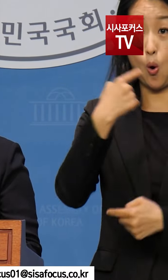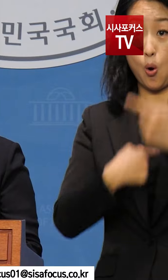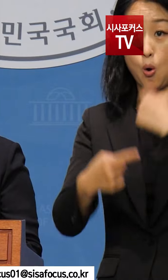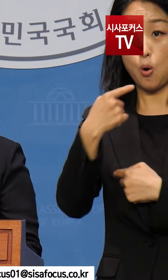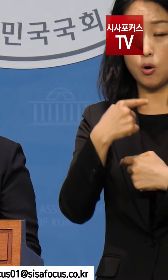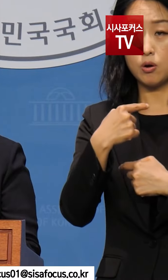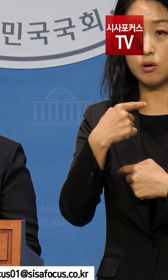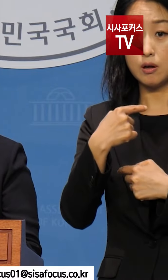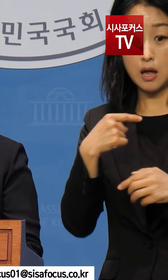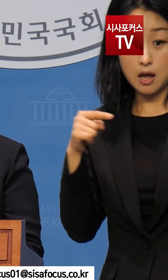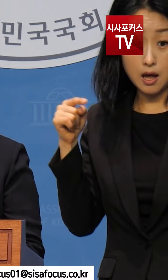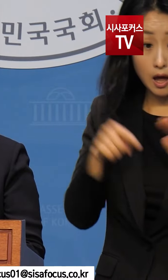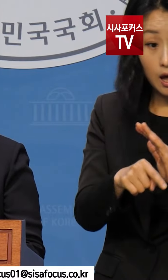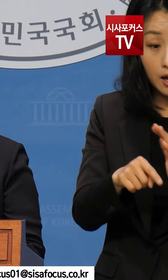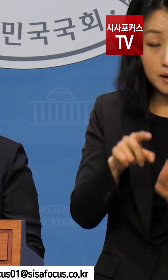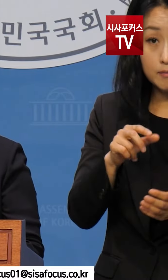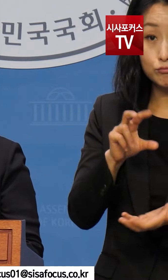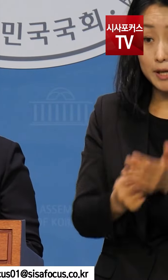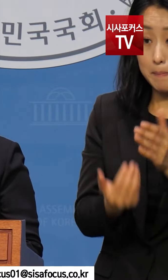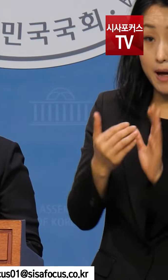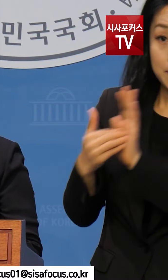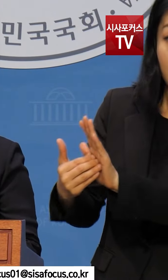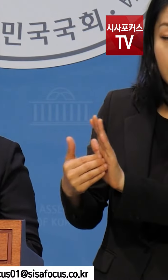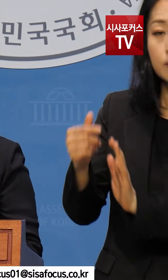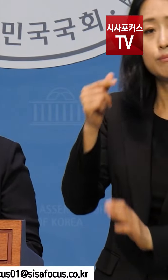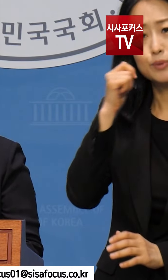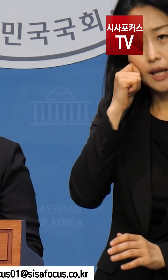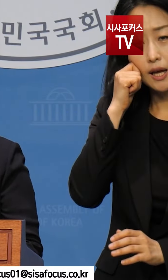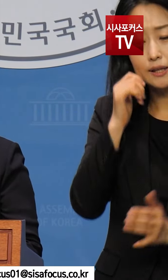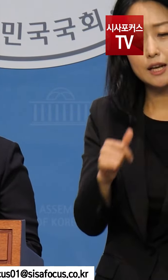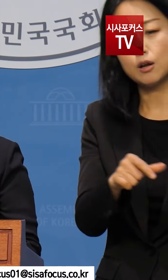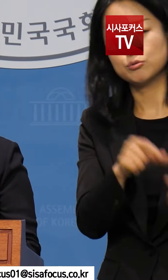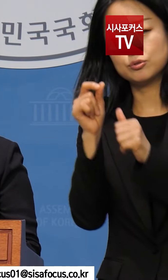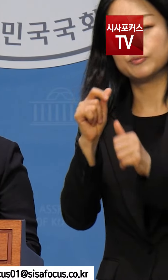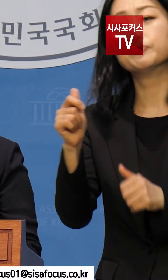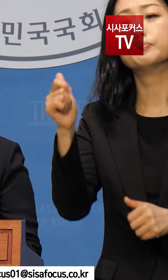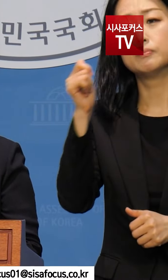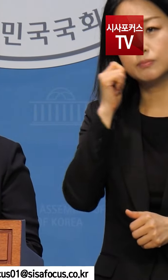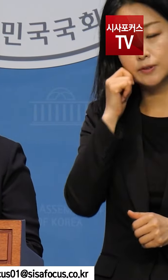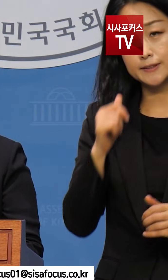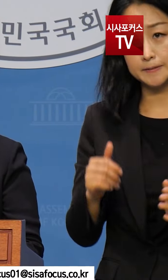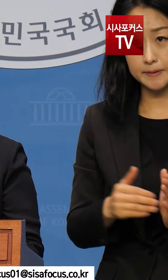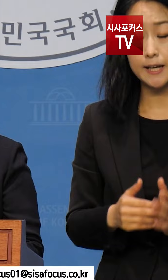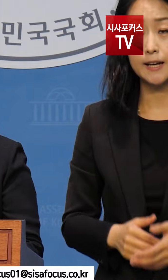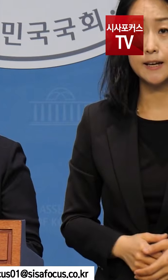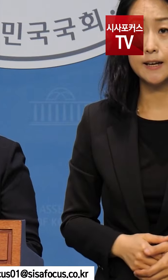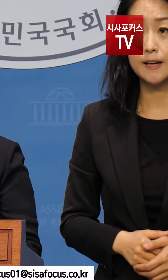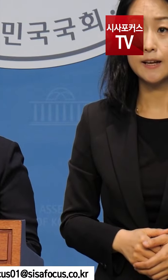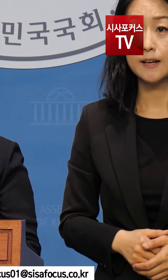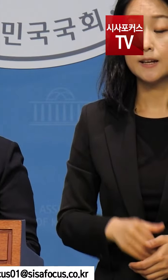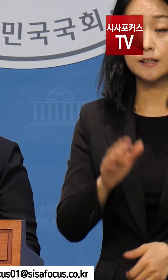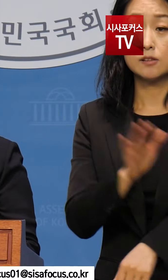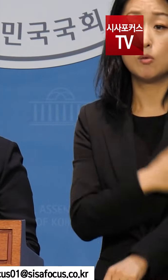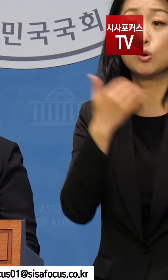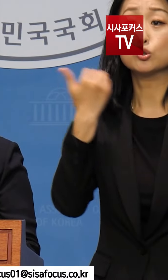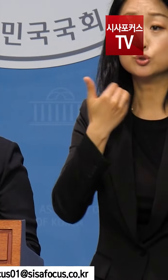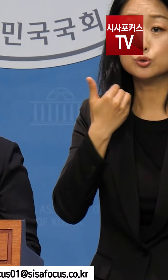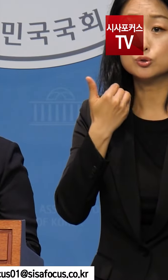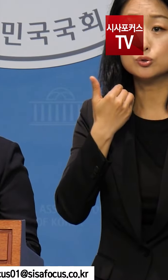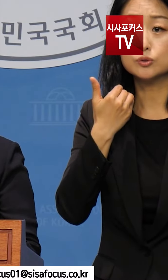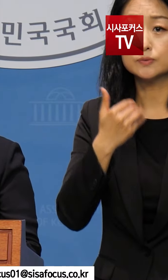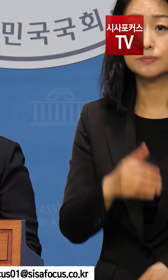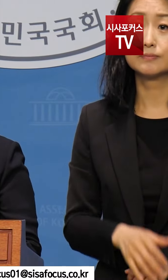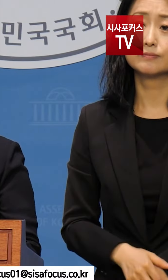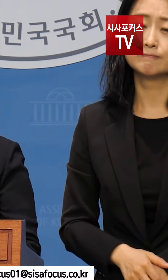미리 사고를 방지하고 제때 구조하지 못했습니다. 가장 큰 책임이 있는 최고